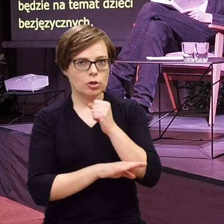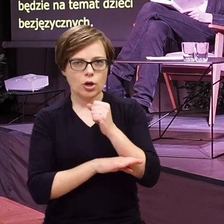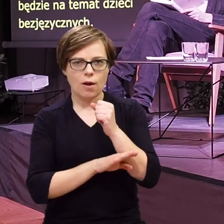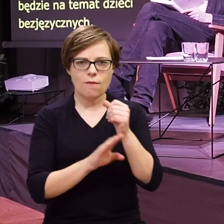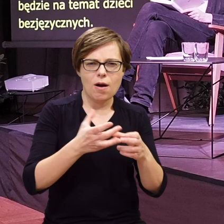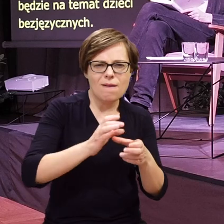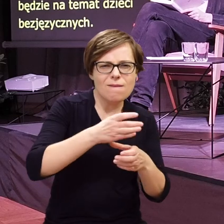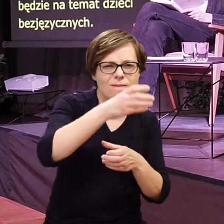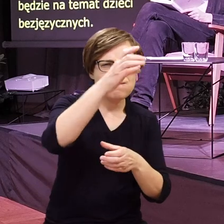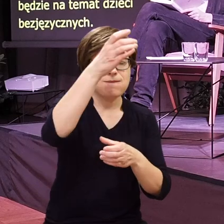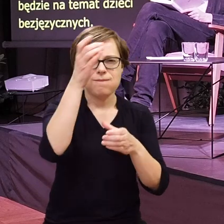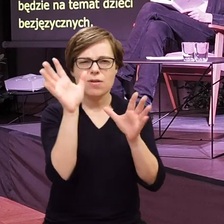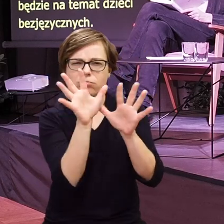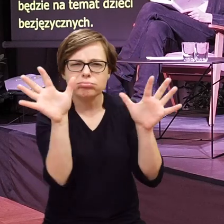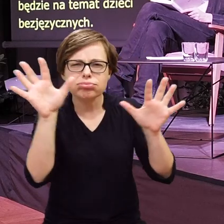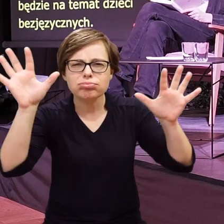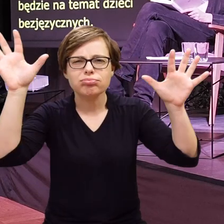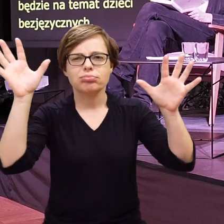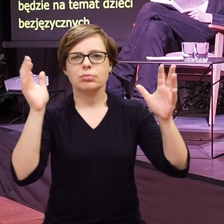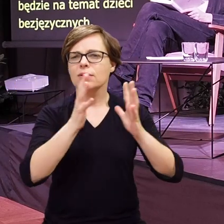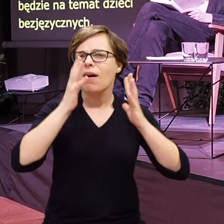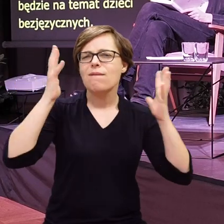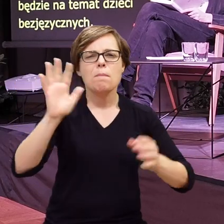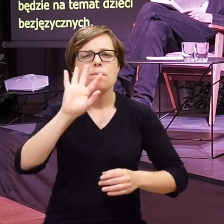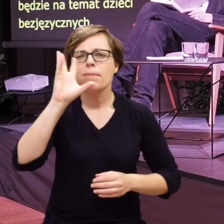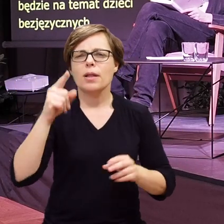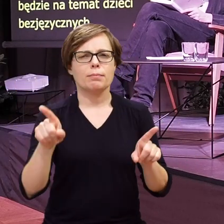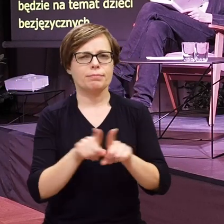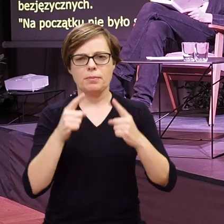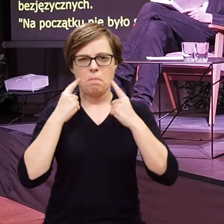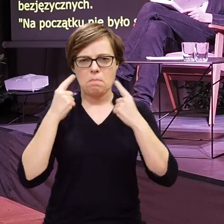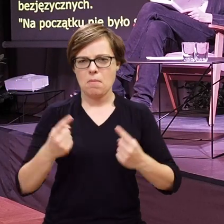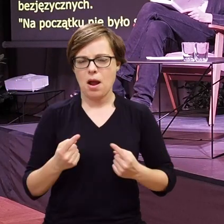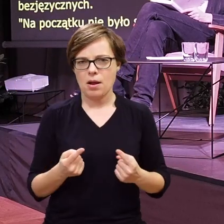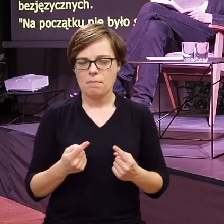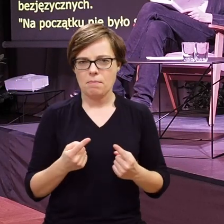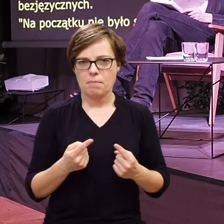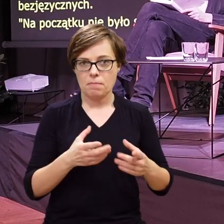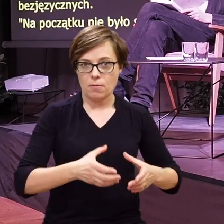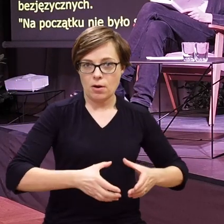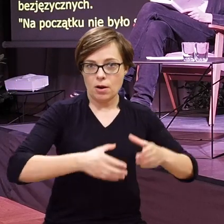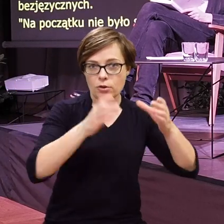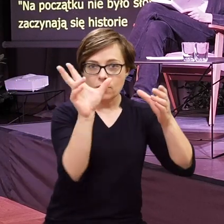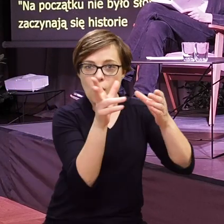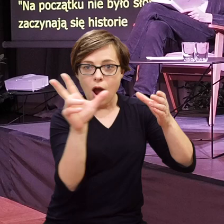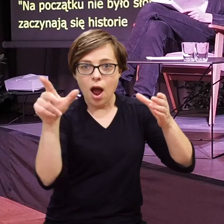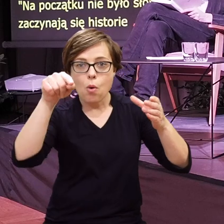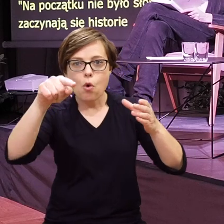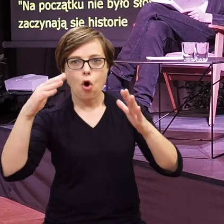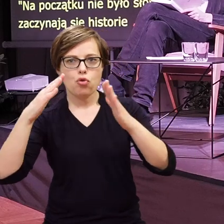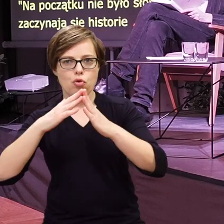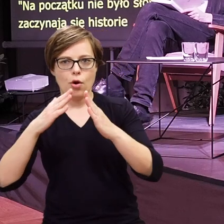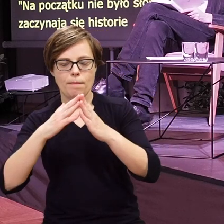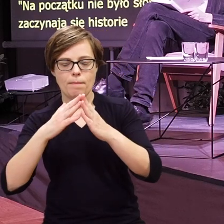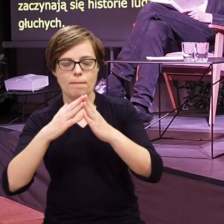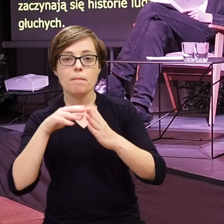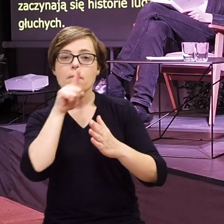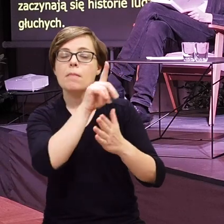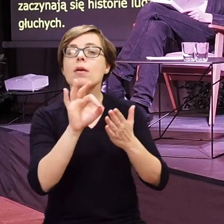wysokie, rosochate, duże i piękne jak w bajkach. Na jednej gałęzi wisiał dom.